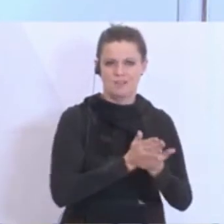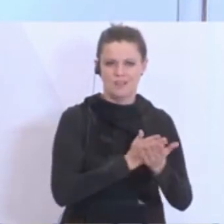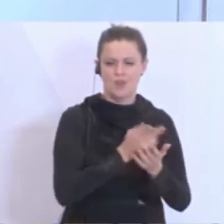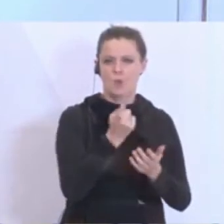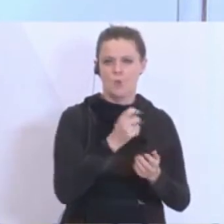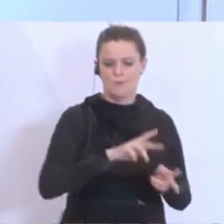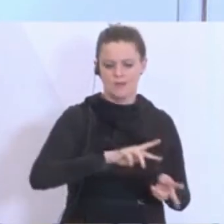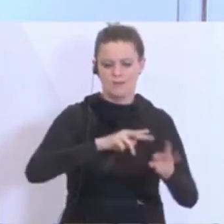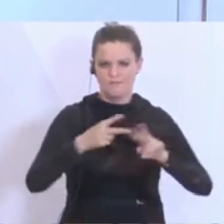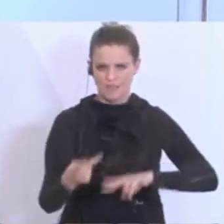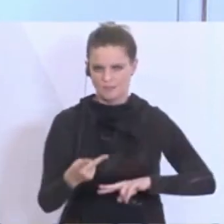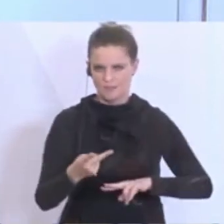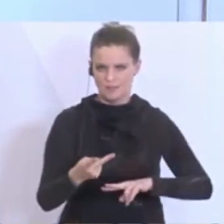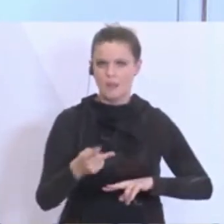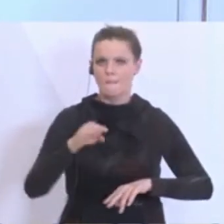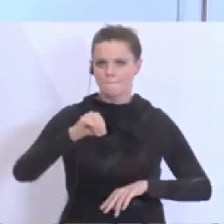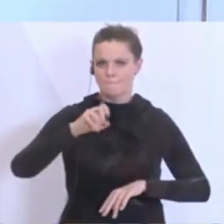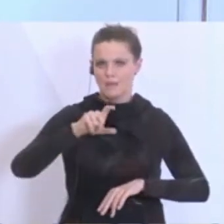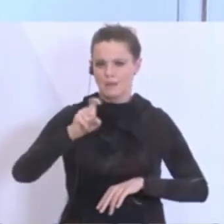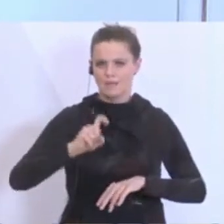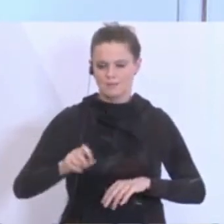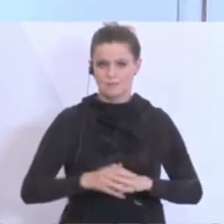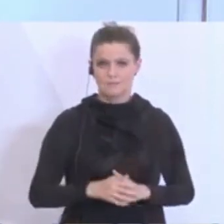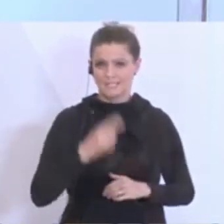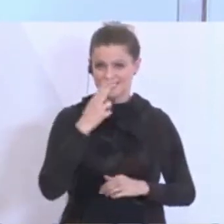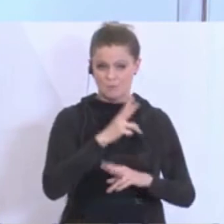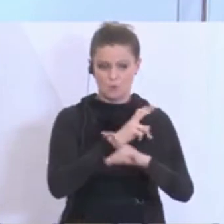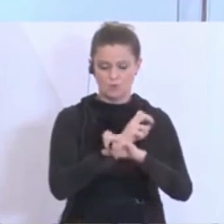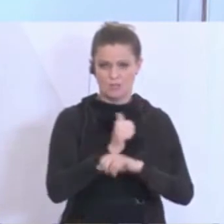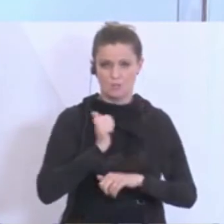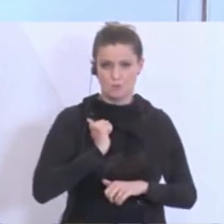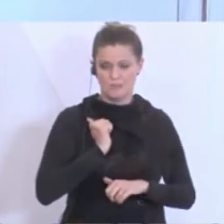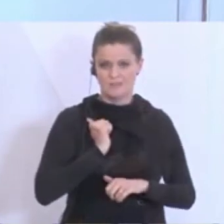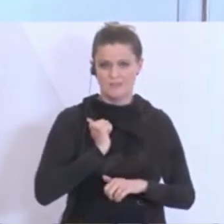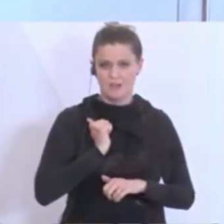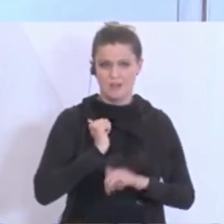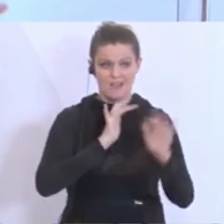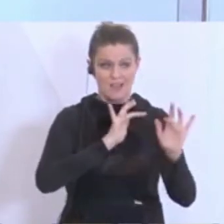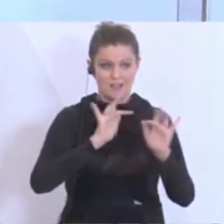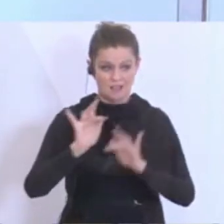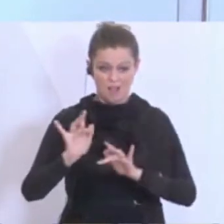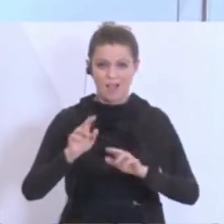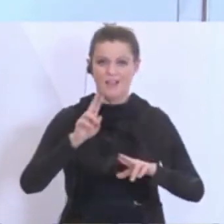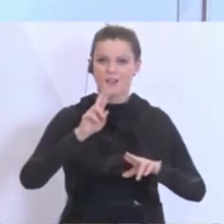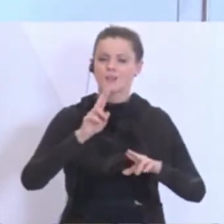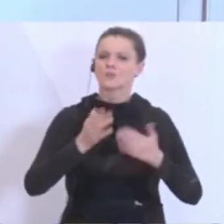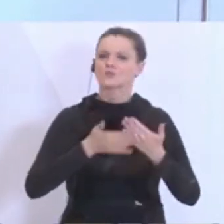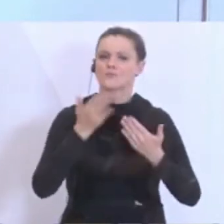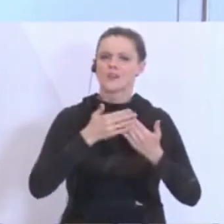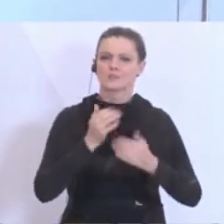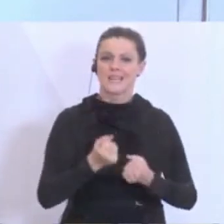gesehen haben von den Einsatzfeldern des österreichischen Bundesheers, das ja immer dann da ist, wenn wir von den